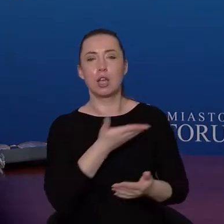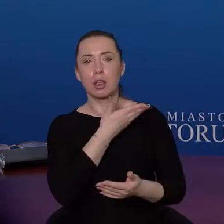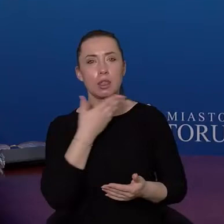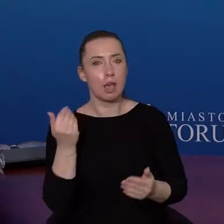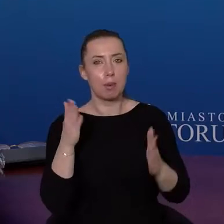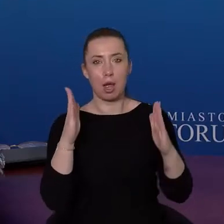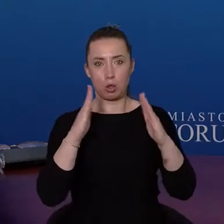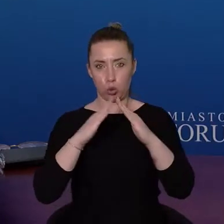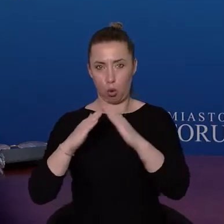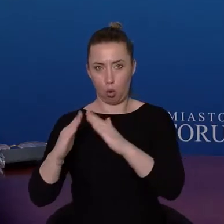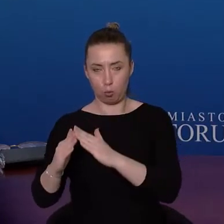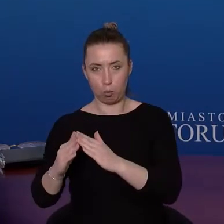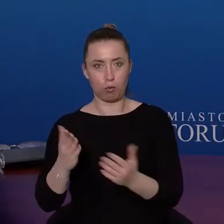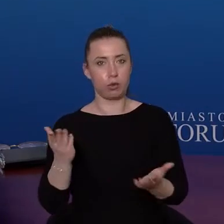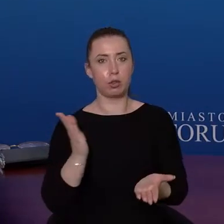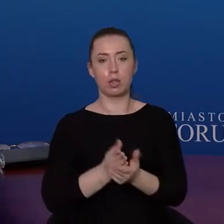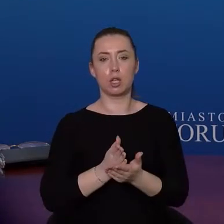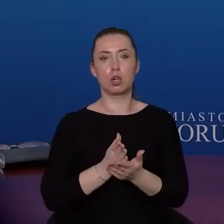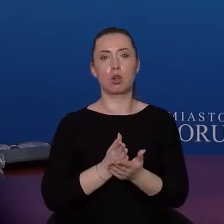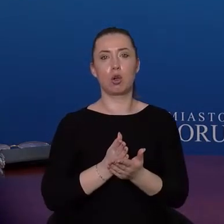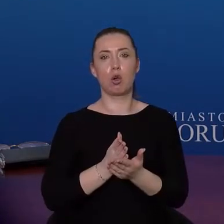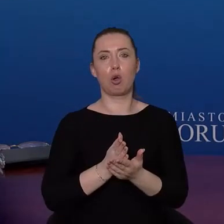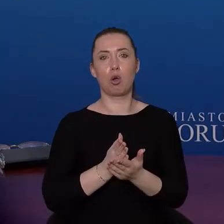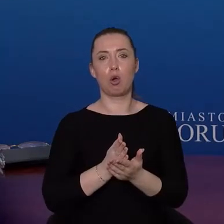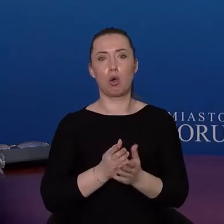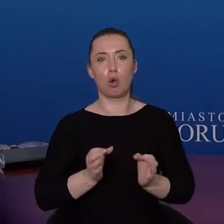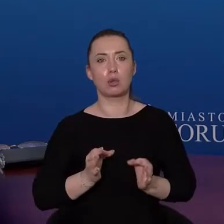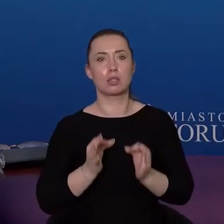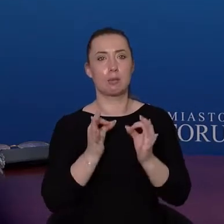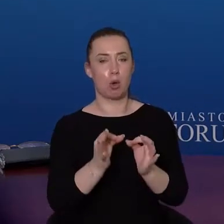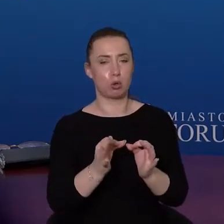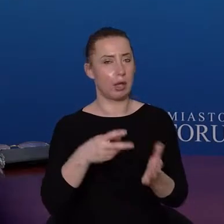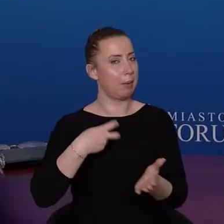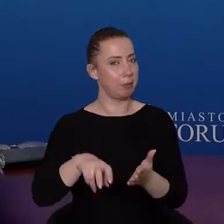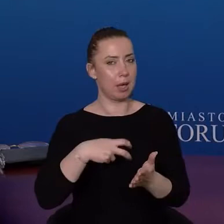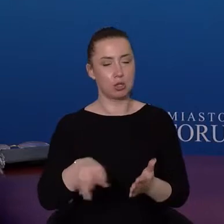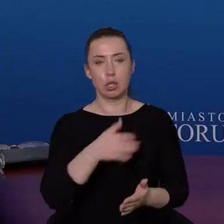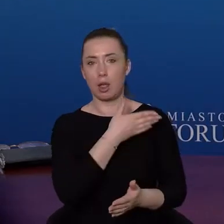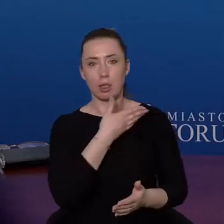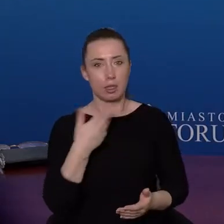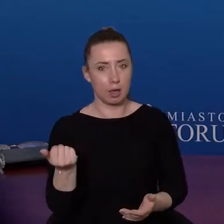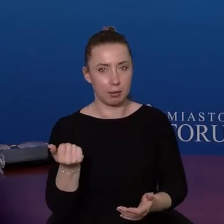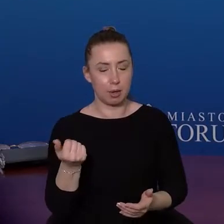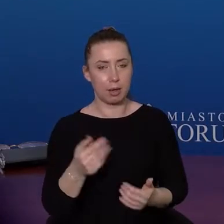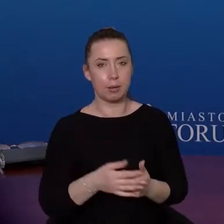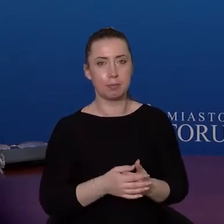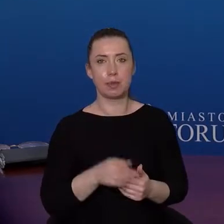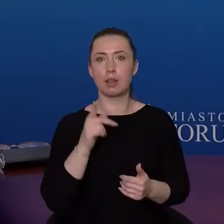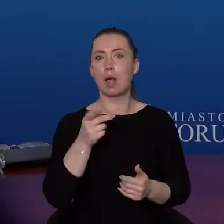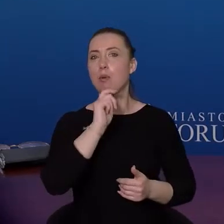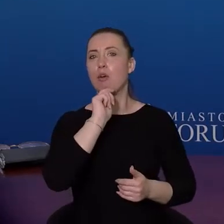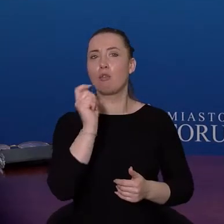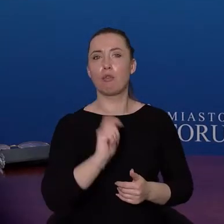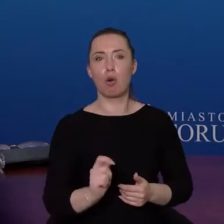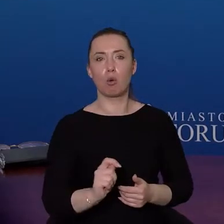samochody, piesi pojawiają się raz na godzinę, a może nawet rzadziej, już wieczorem i w nocy pewnie wcale, tam w